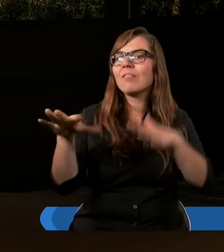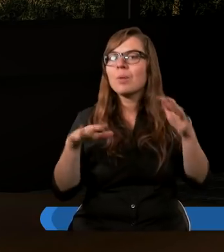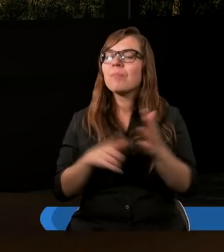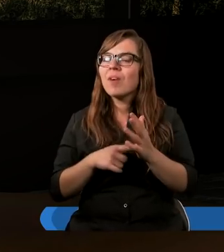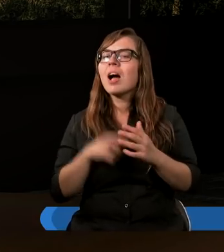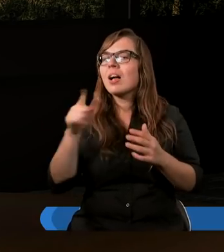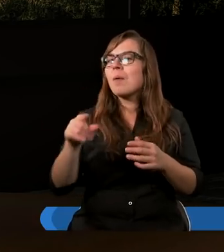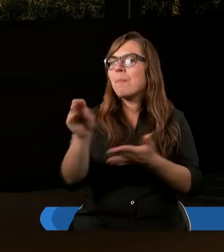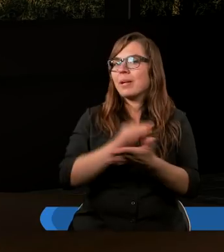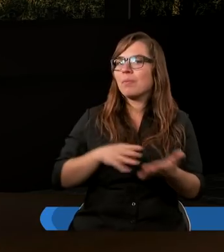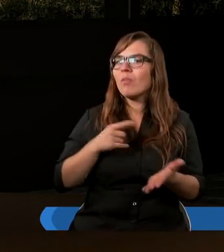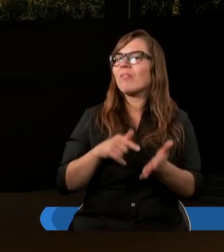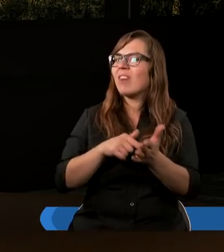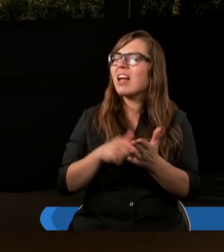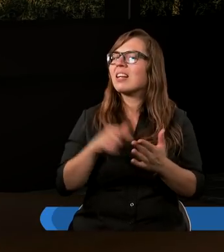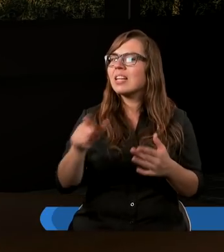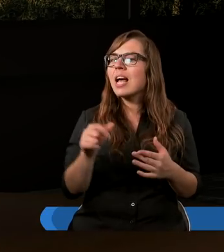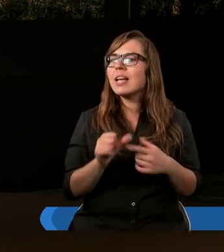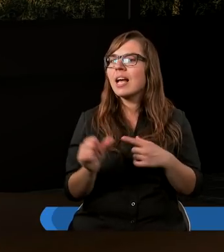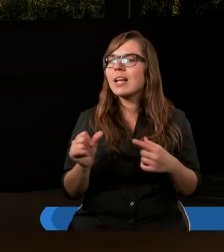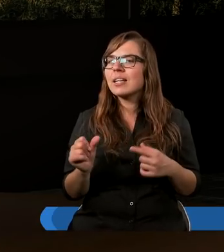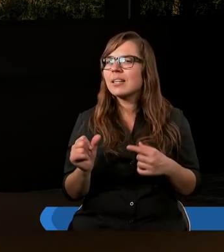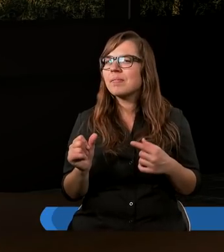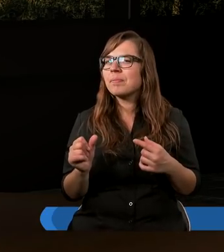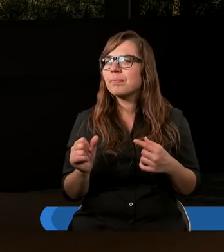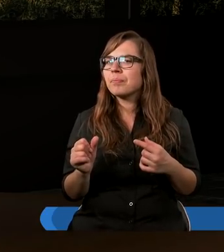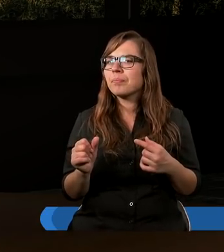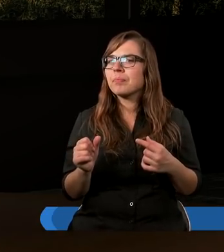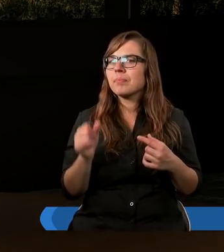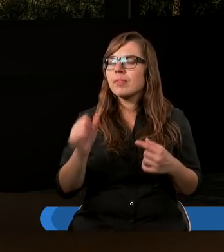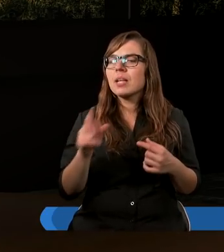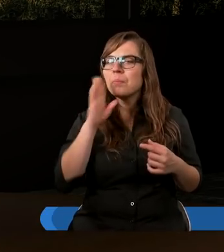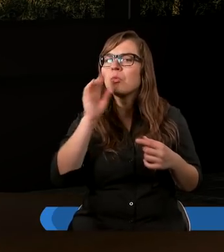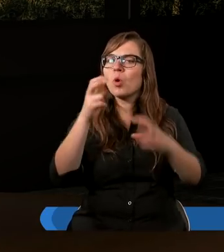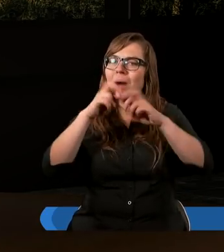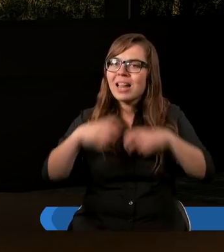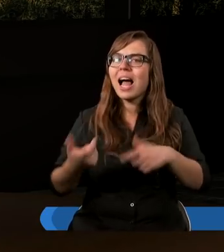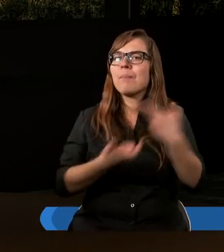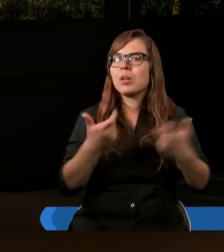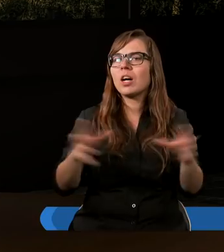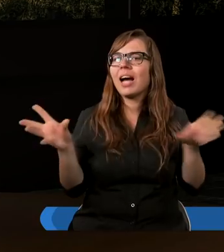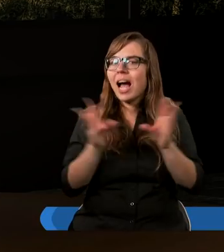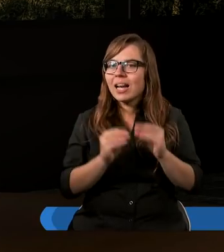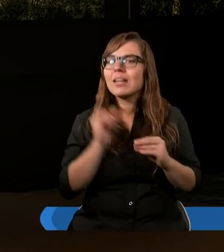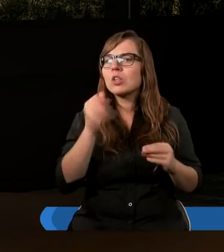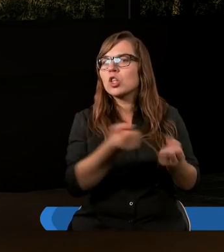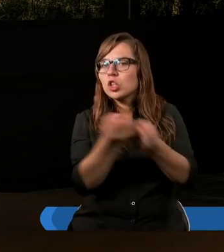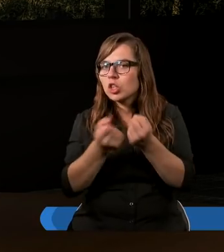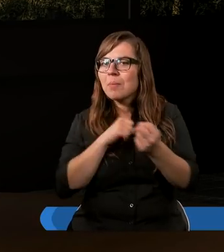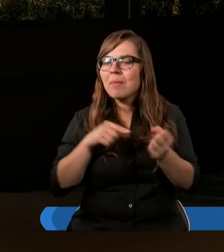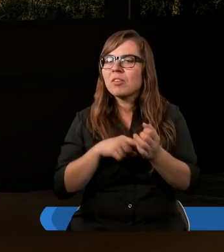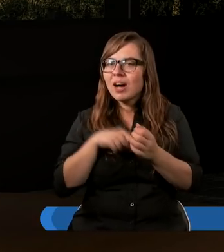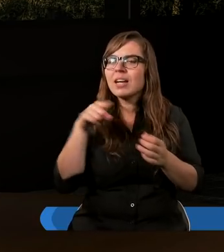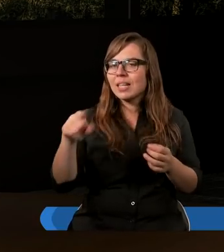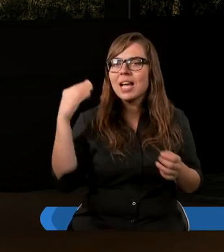Chrystus jest na pierwszym miejscu, ale Pismo Święte jest, no, Pismo Świętego jest to, co my badamy razem i trzymamy się właśnie